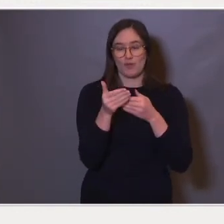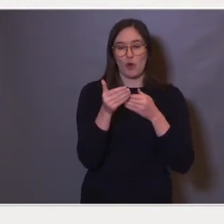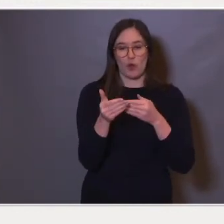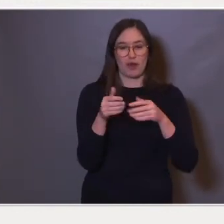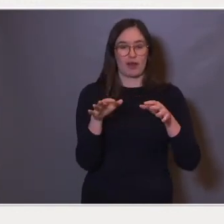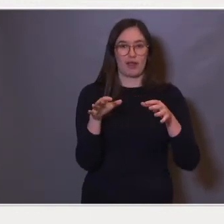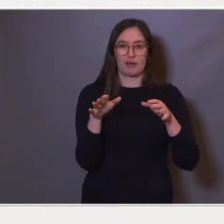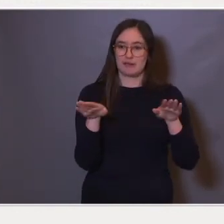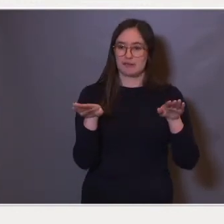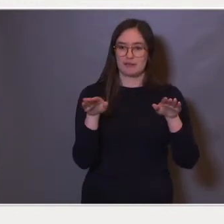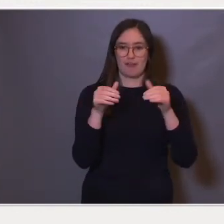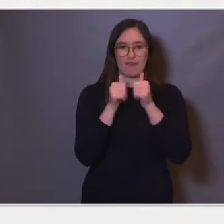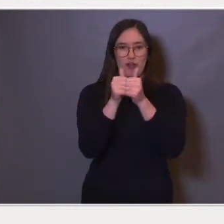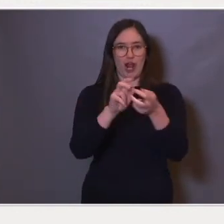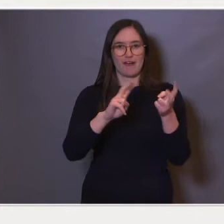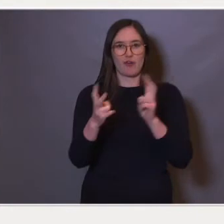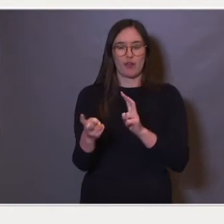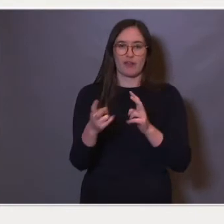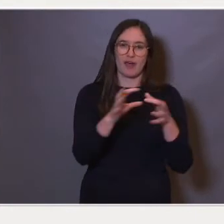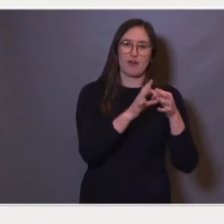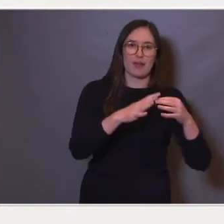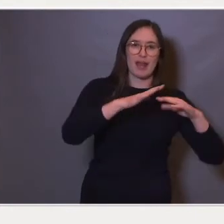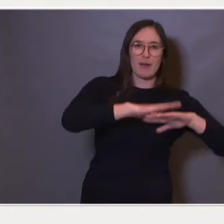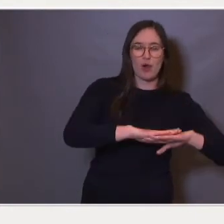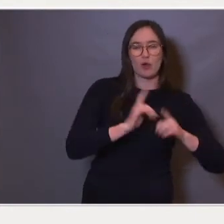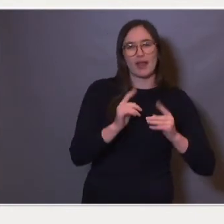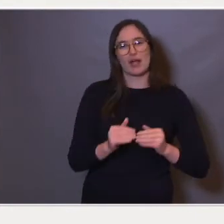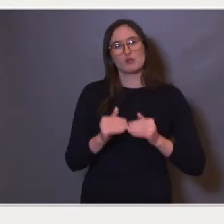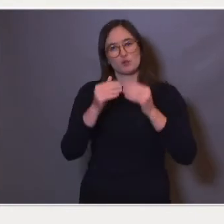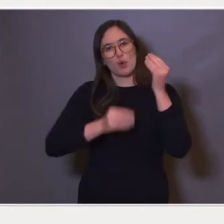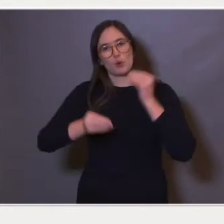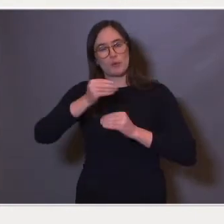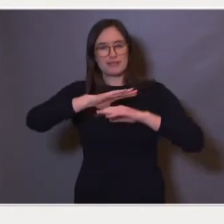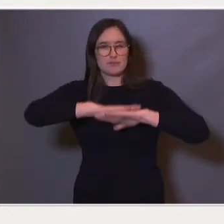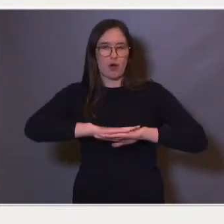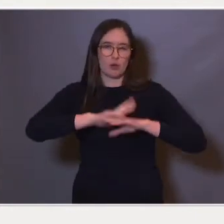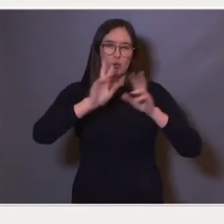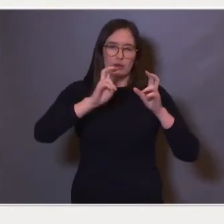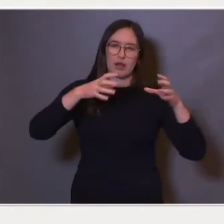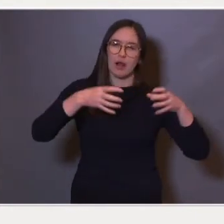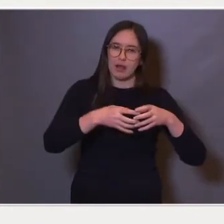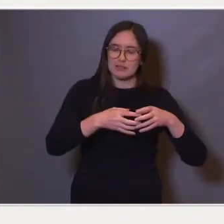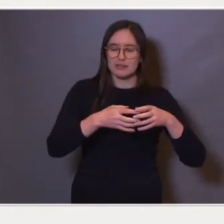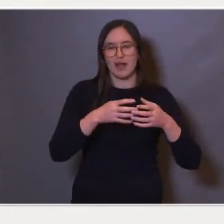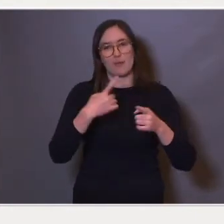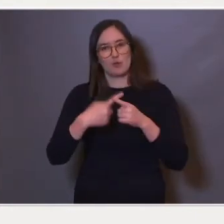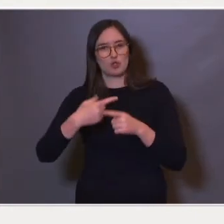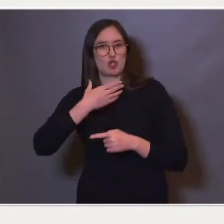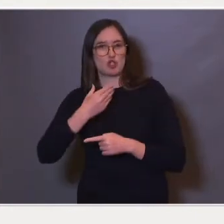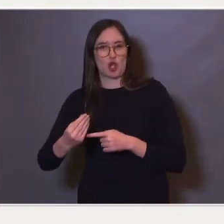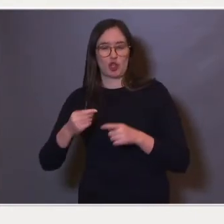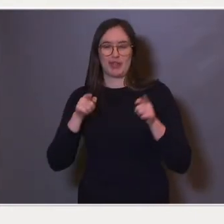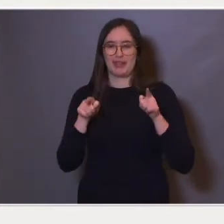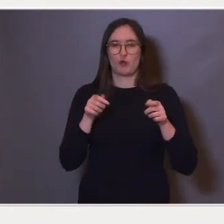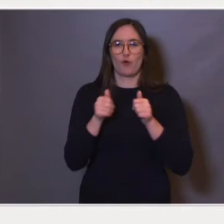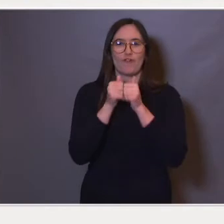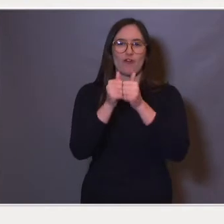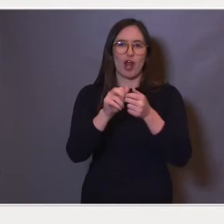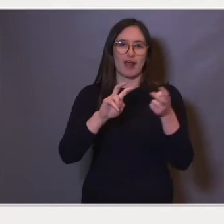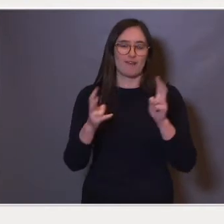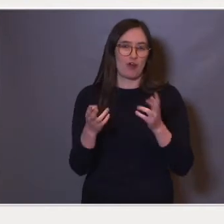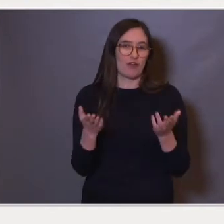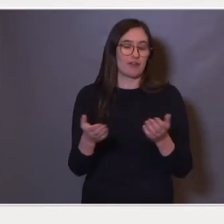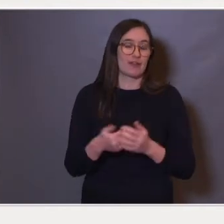Familiebakgrunn, sosioekonomisk bakgrunn eller klasse, man vil, og kjønn. For å illustrere det kan jeg fortelle at